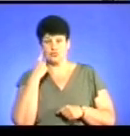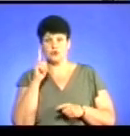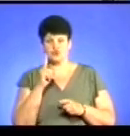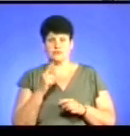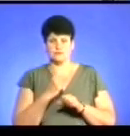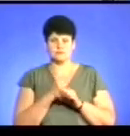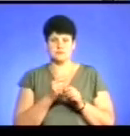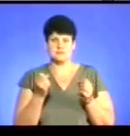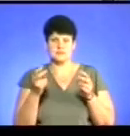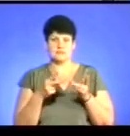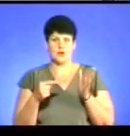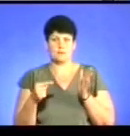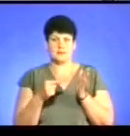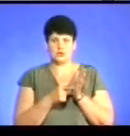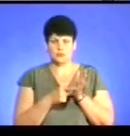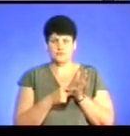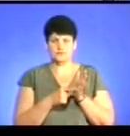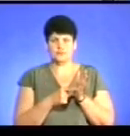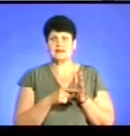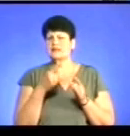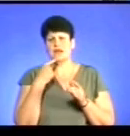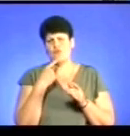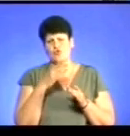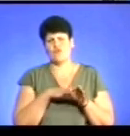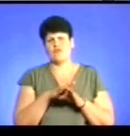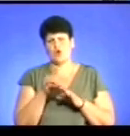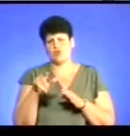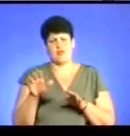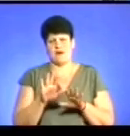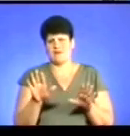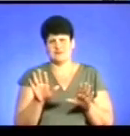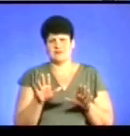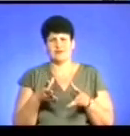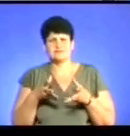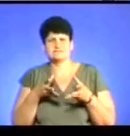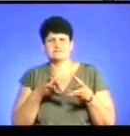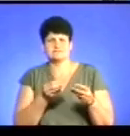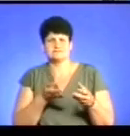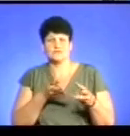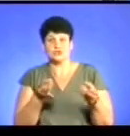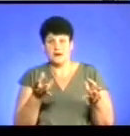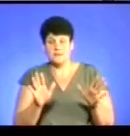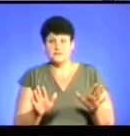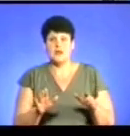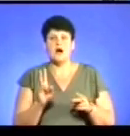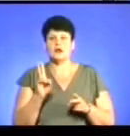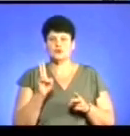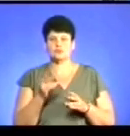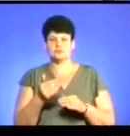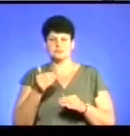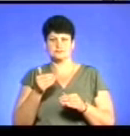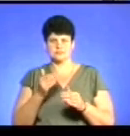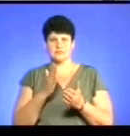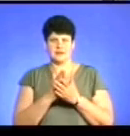собі за мету, я не кажу виконавців, яких переконали, що це десь потрібно, а хто стоїть за тим